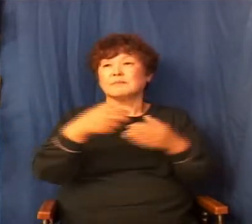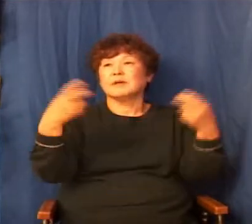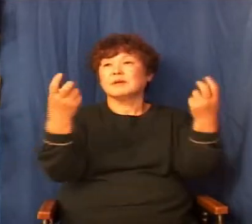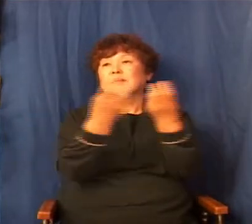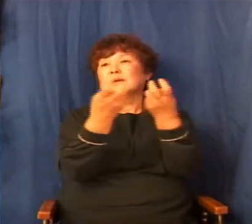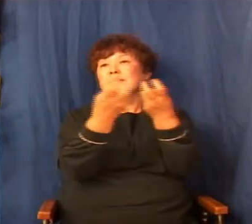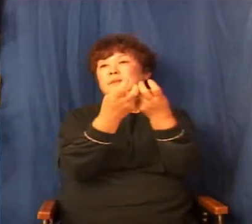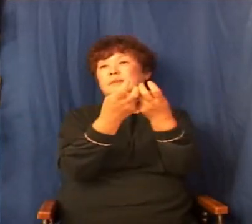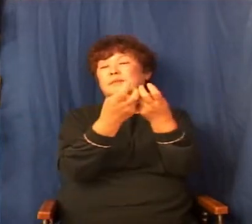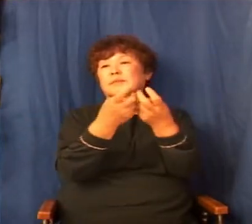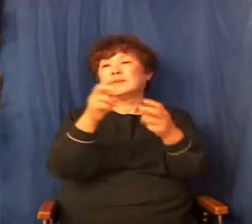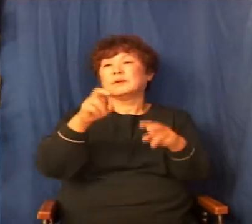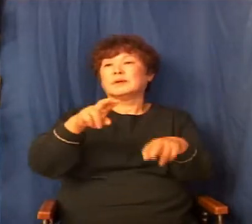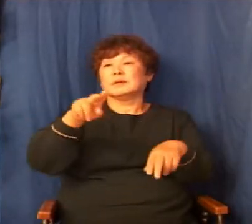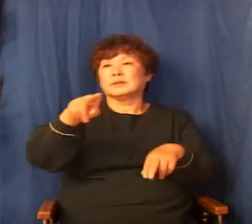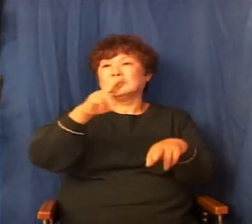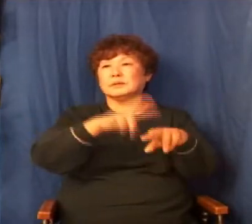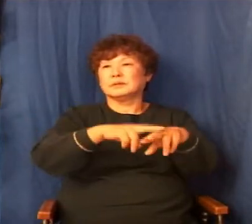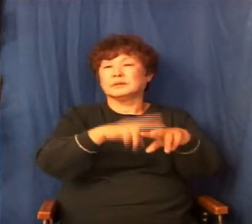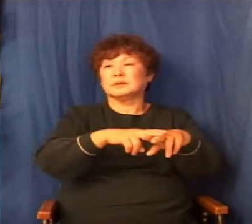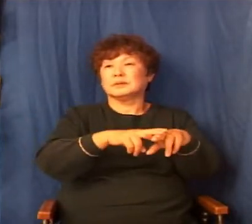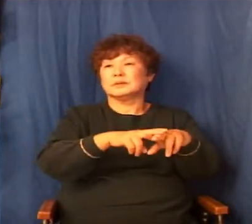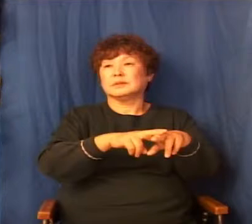그 자리를 버티는 거예요.